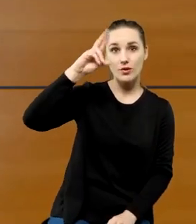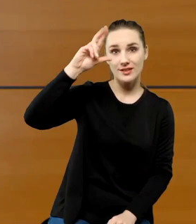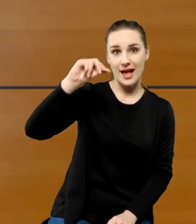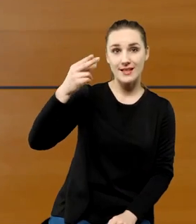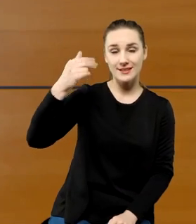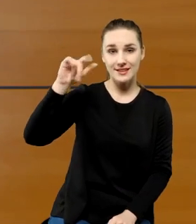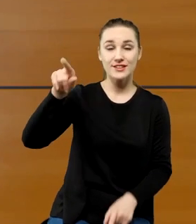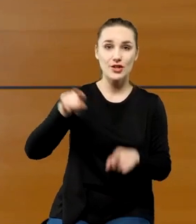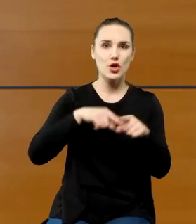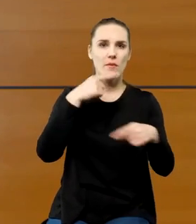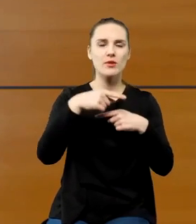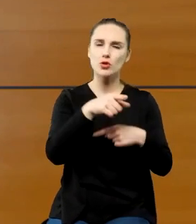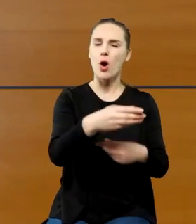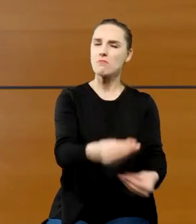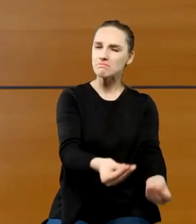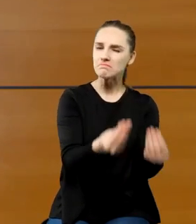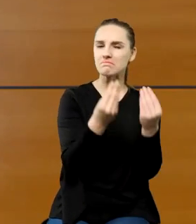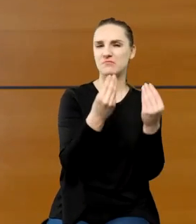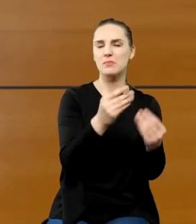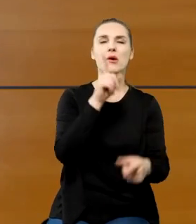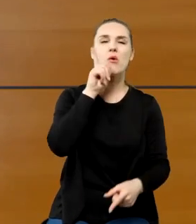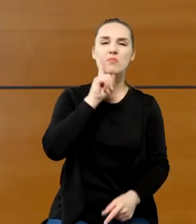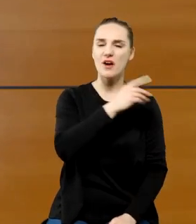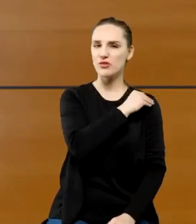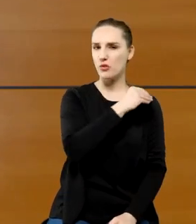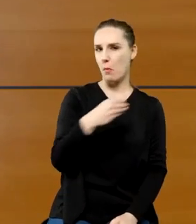prawdziwy polski uczony, polski,